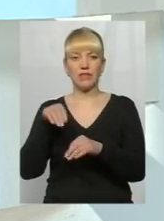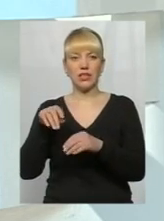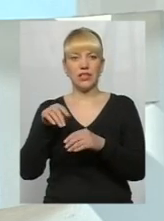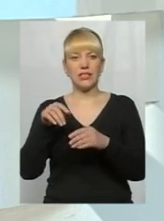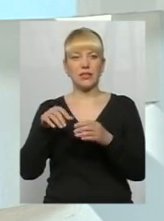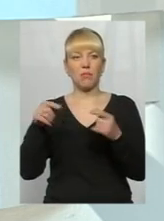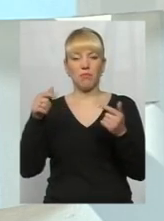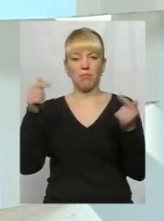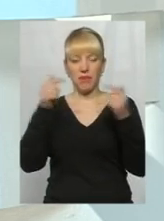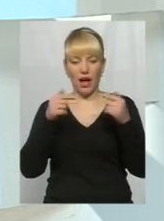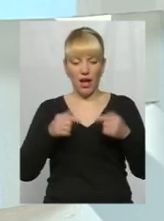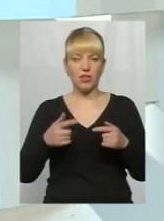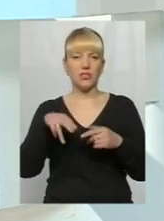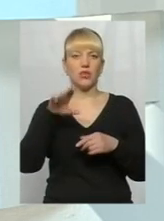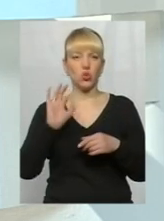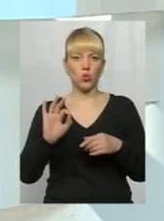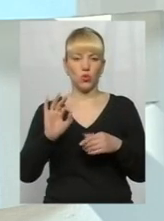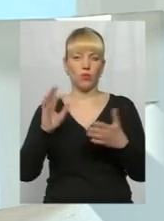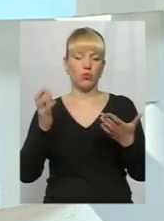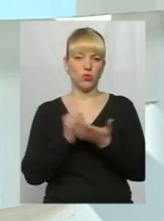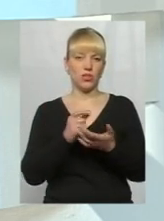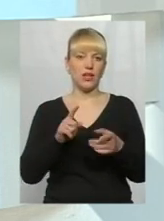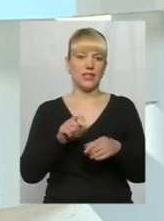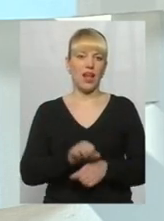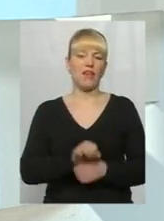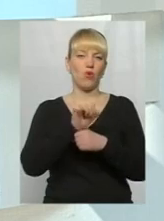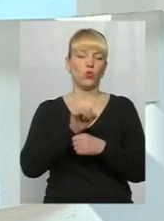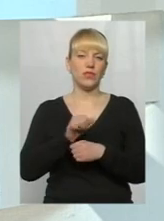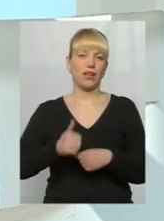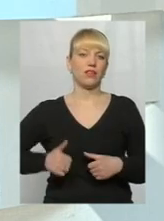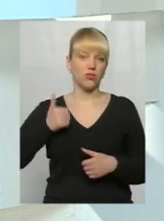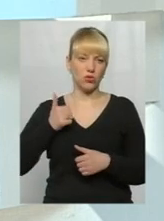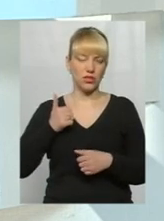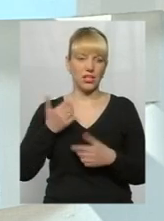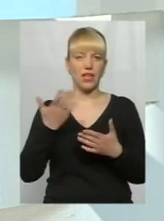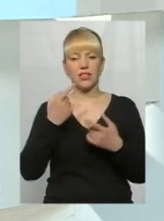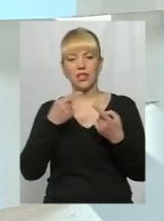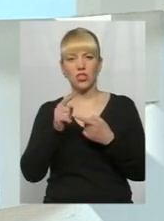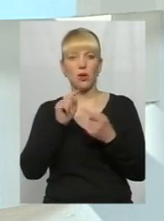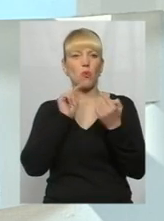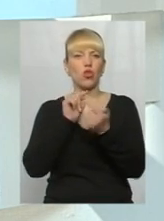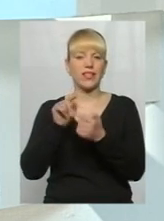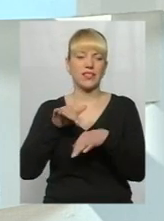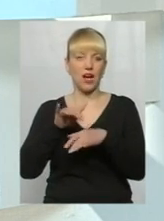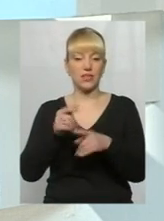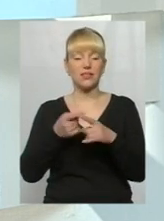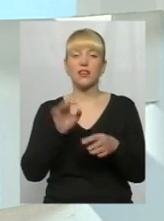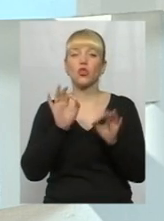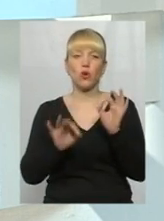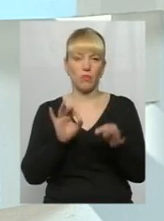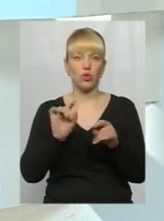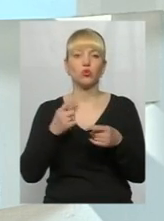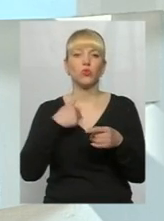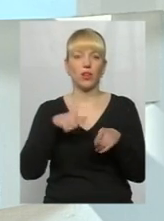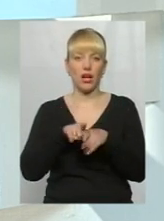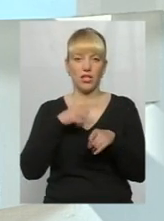події, як, скажімо, революція гідності чи ще якісь протестні акції. Чому я кажу, що це абсолютно нормально? Тому що нормально людина